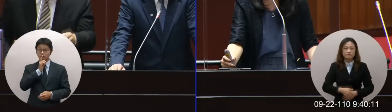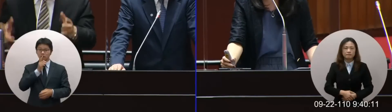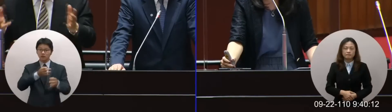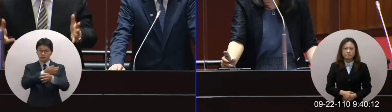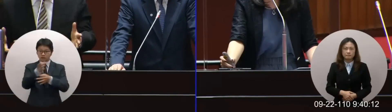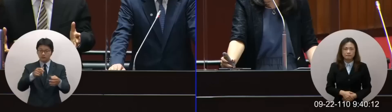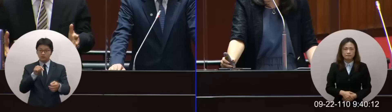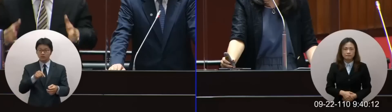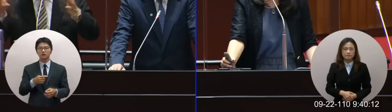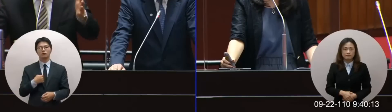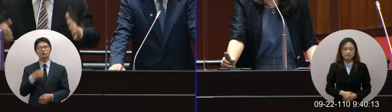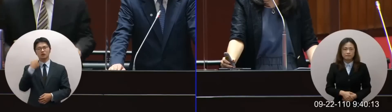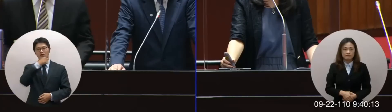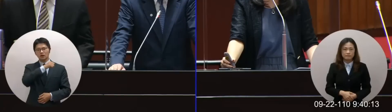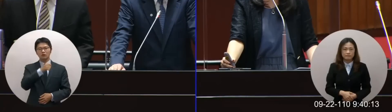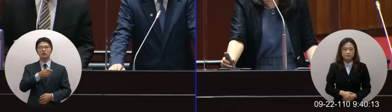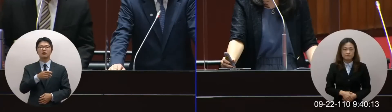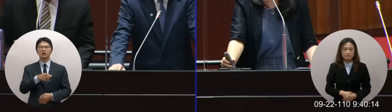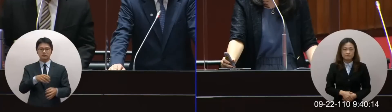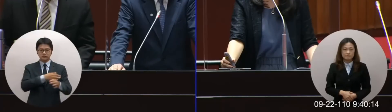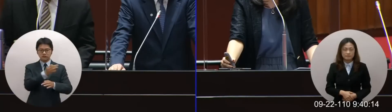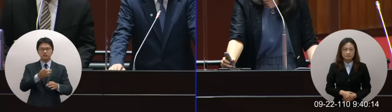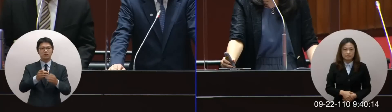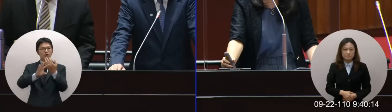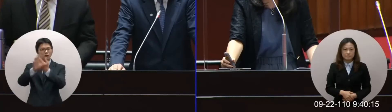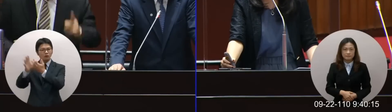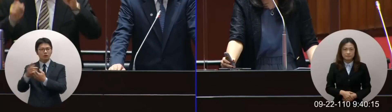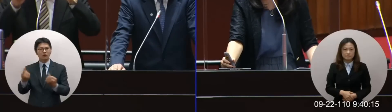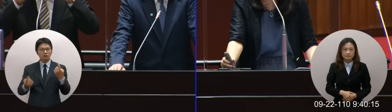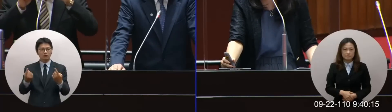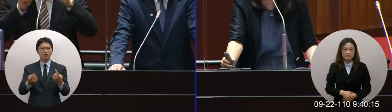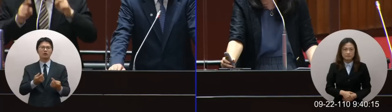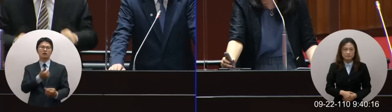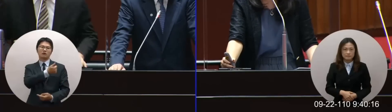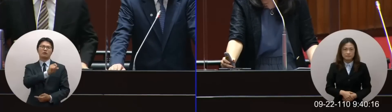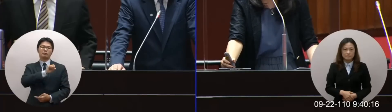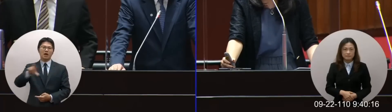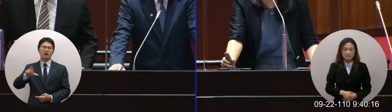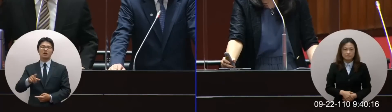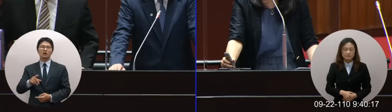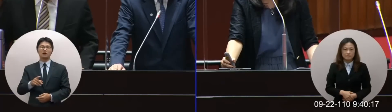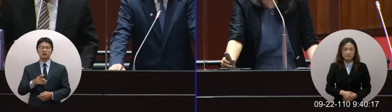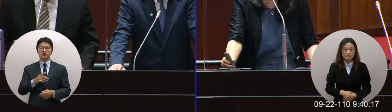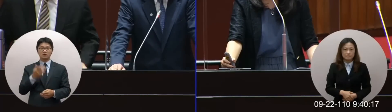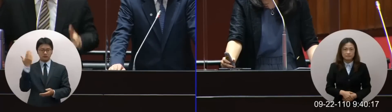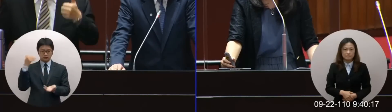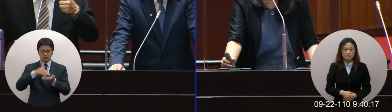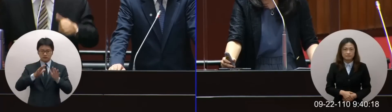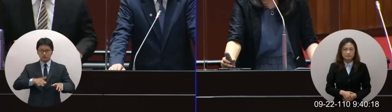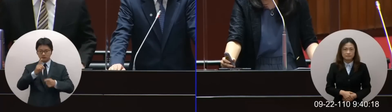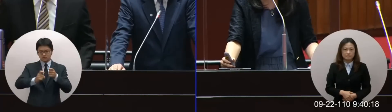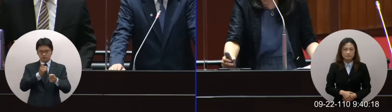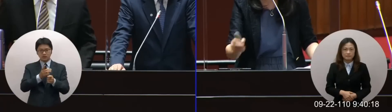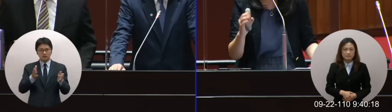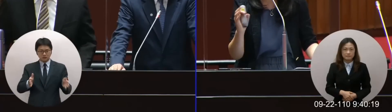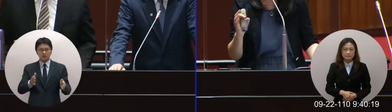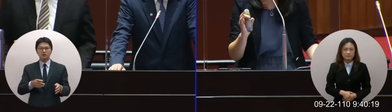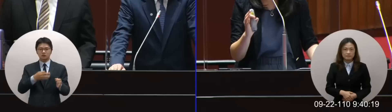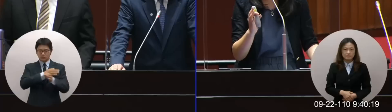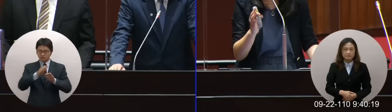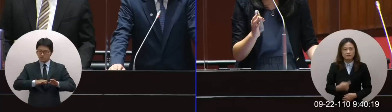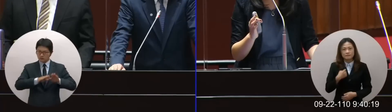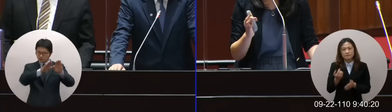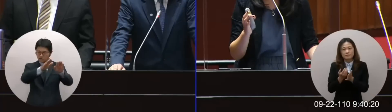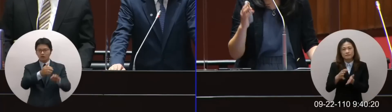濟來說台灣的經濟也遠比這些國家好喔也是11年來經濟成長最好的喔我剛剛